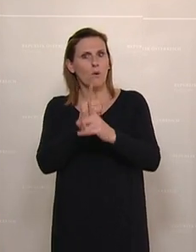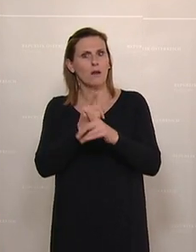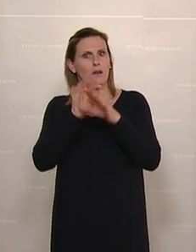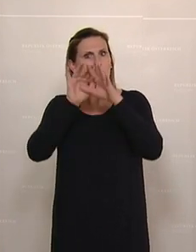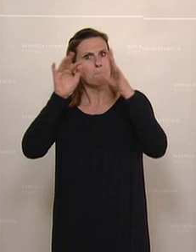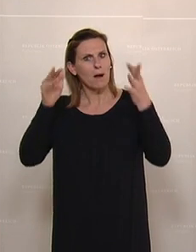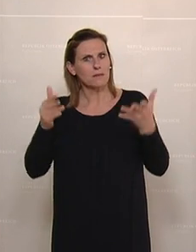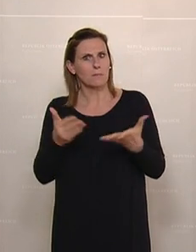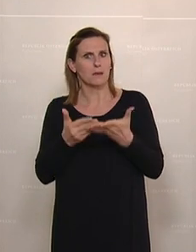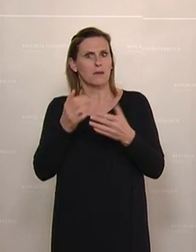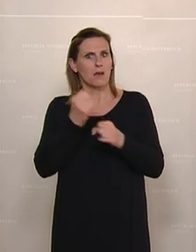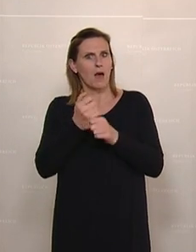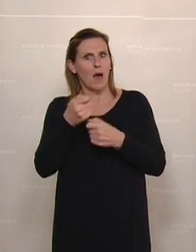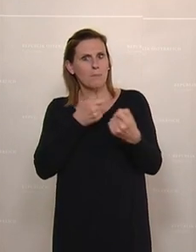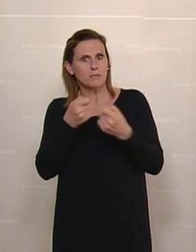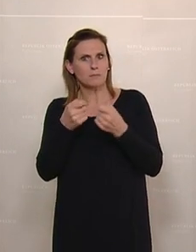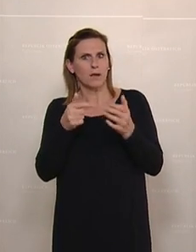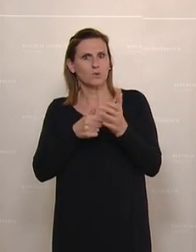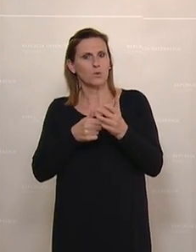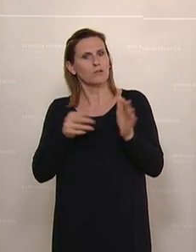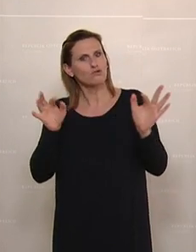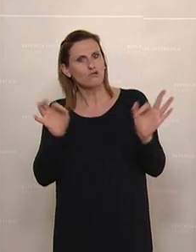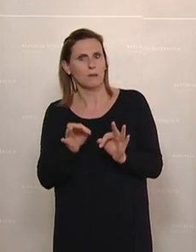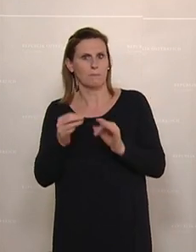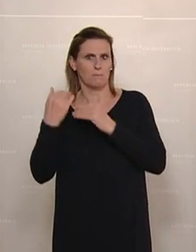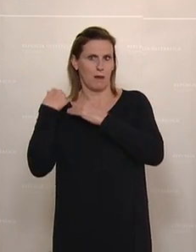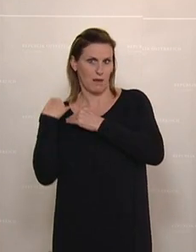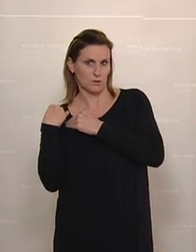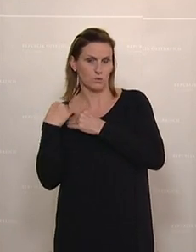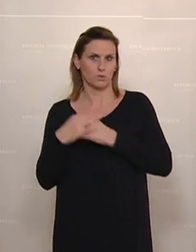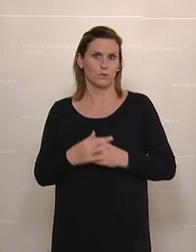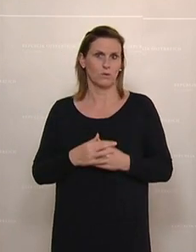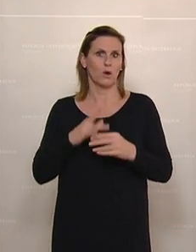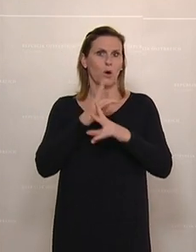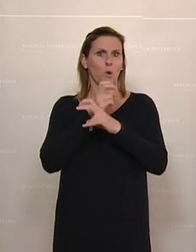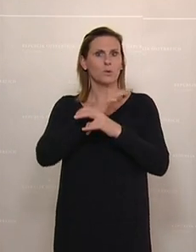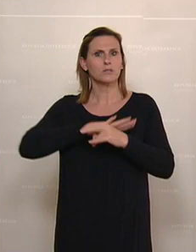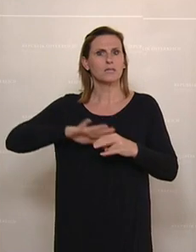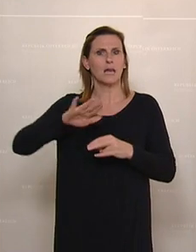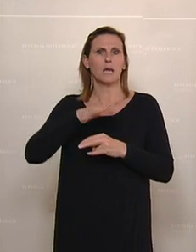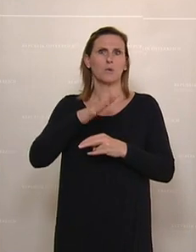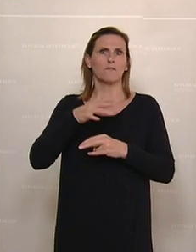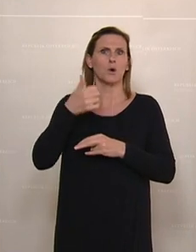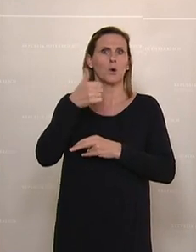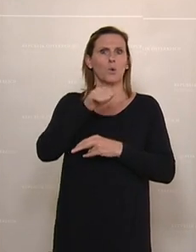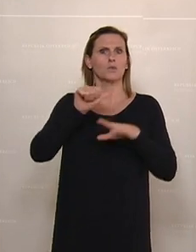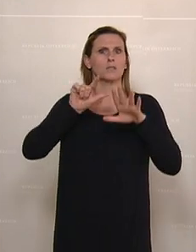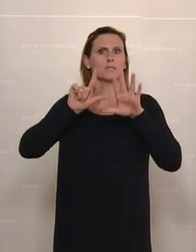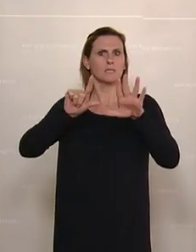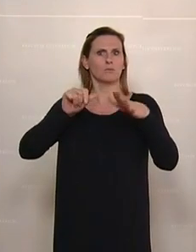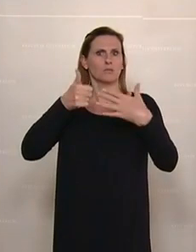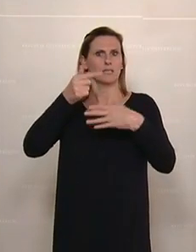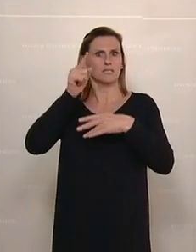auf den Arbeitsmarkt noch wesentlich verschärft hat. In Österreich gibt es rund 167.000